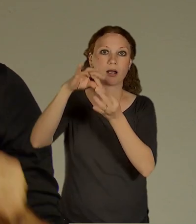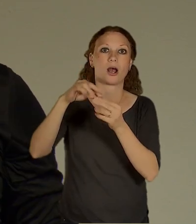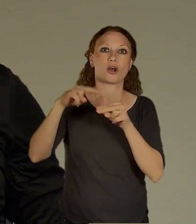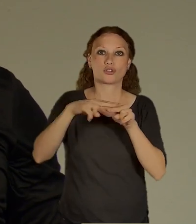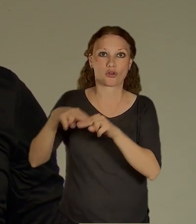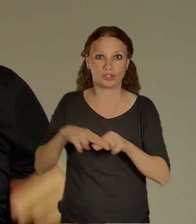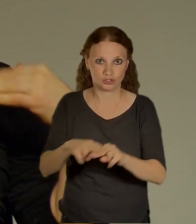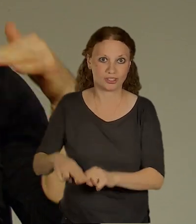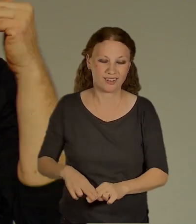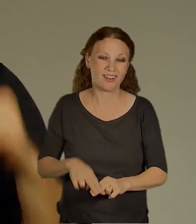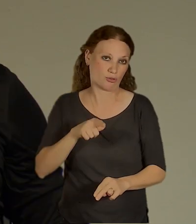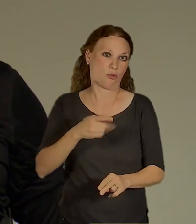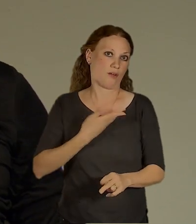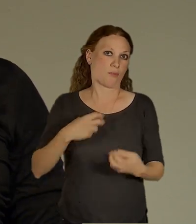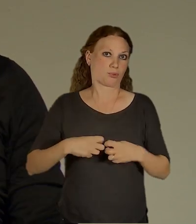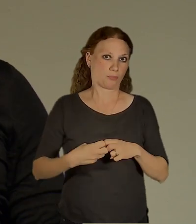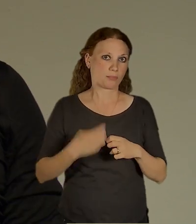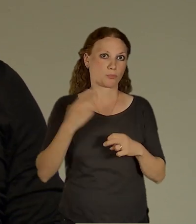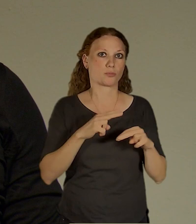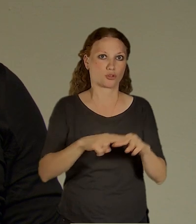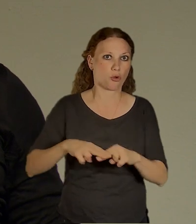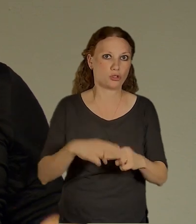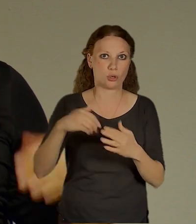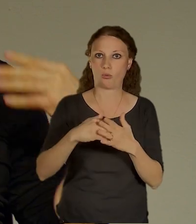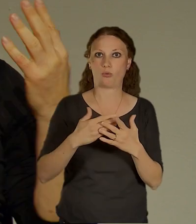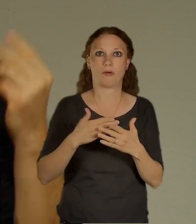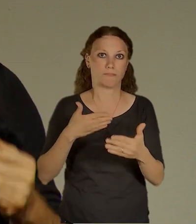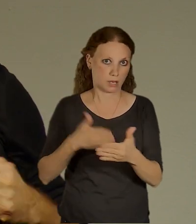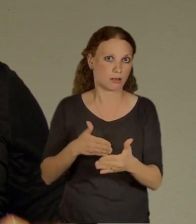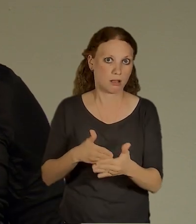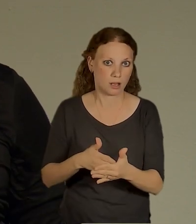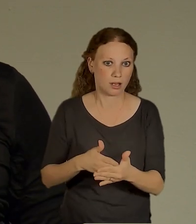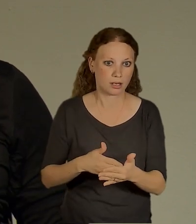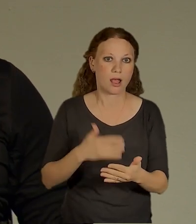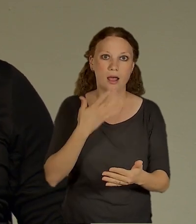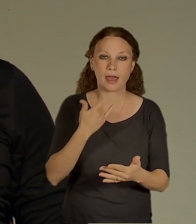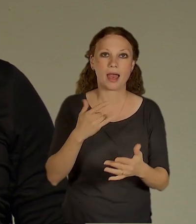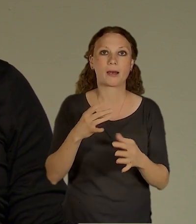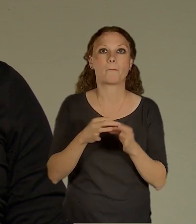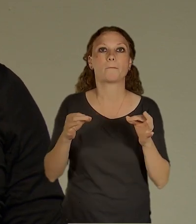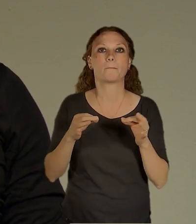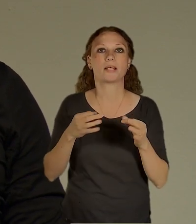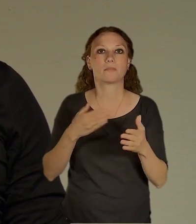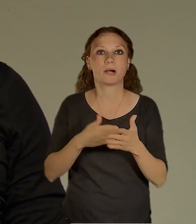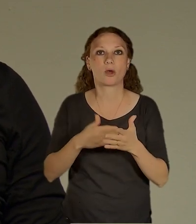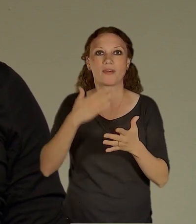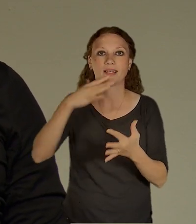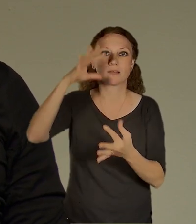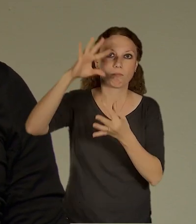tam vzniká tenhle ten problém, jak to propojit bezbariérovým způsobem.